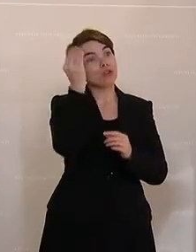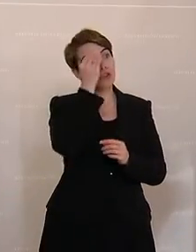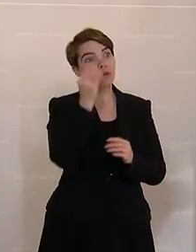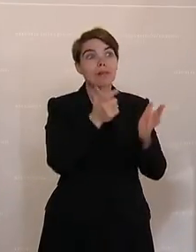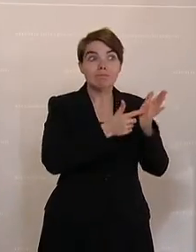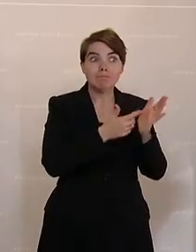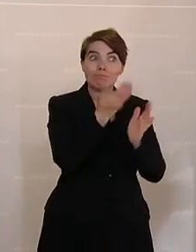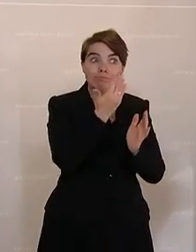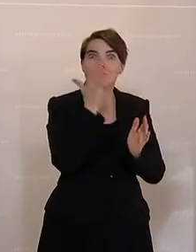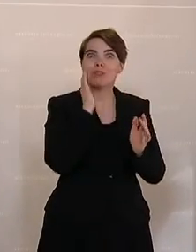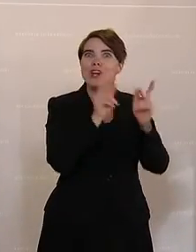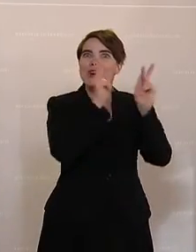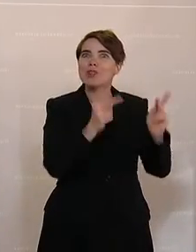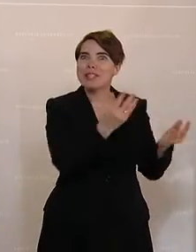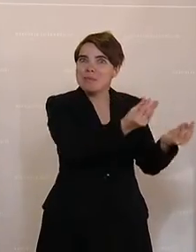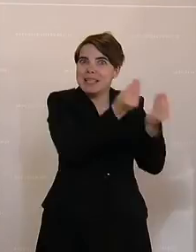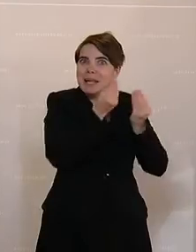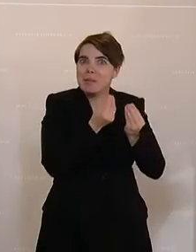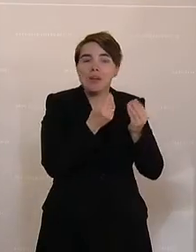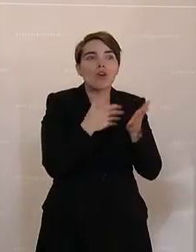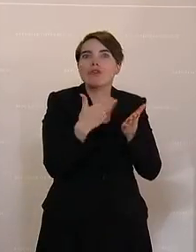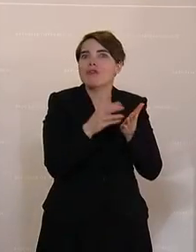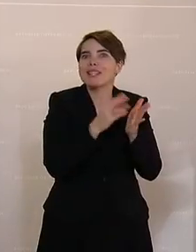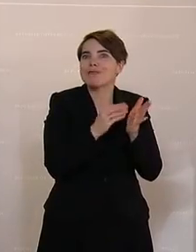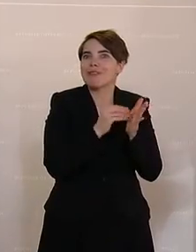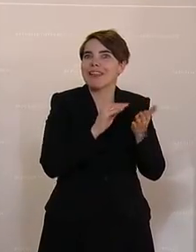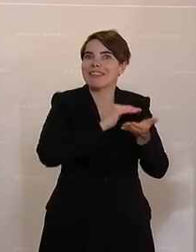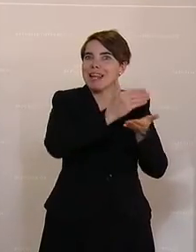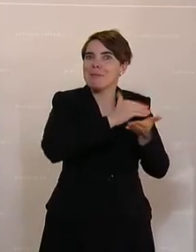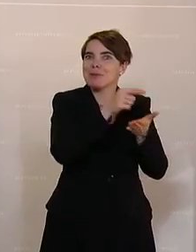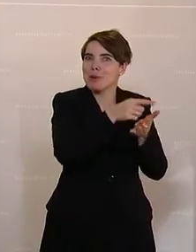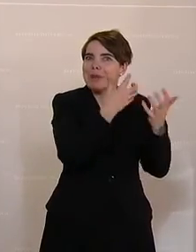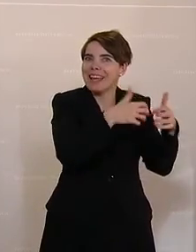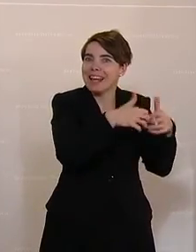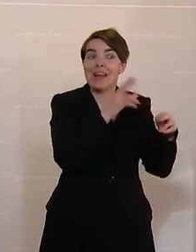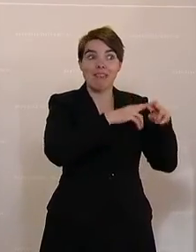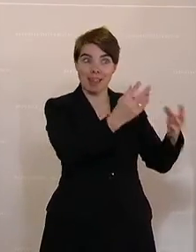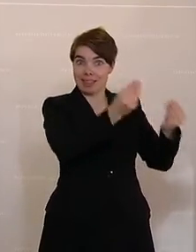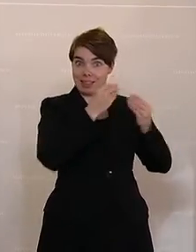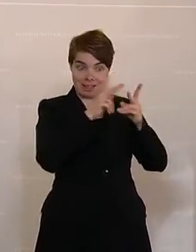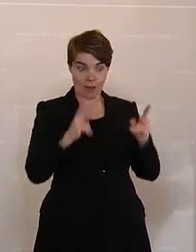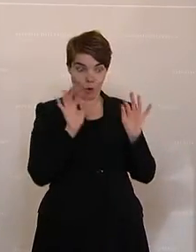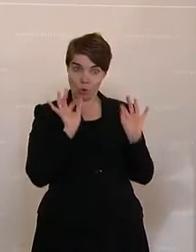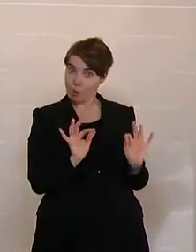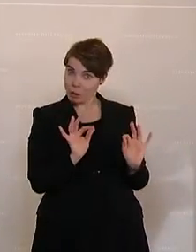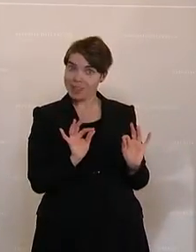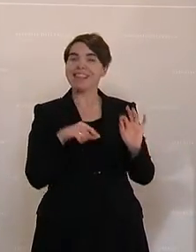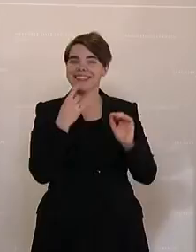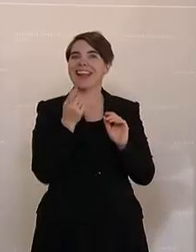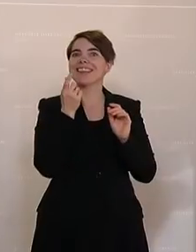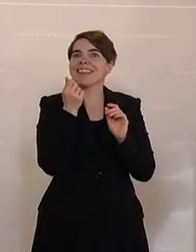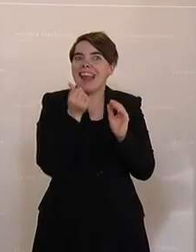macht sie eigentlich im Unterricht mit diesen Geräten. Und nur wenn man das gemacht hat, hat man auch das Geld und die Geräte bekommen, was ich sehr sinnvoll halte.